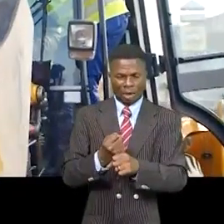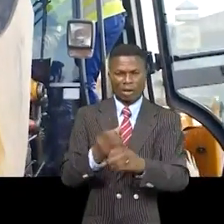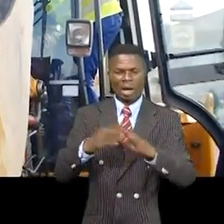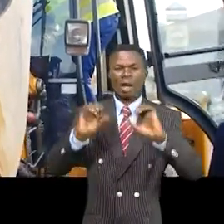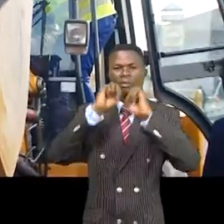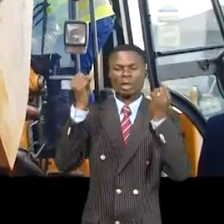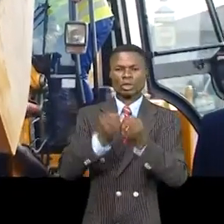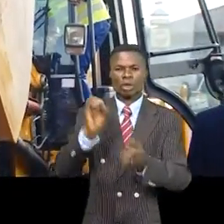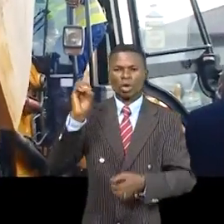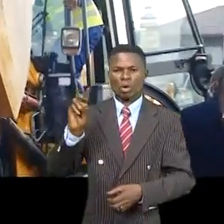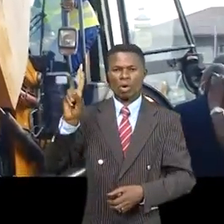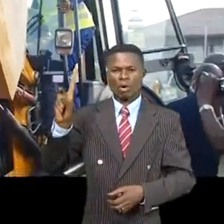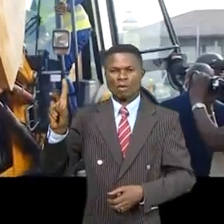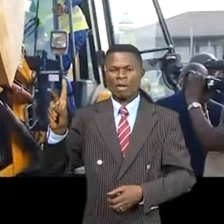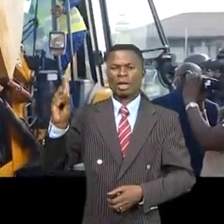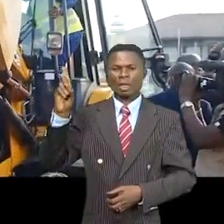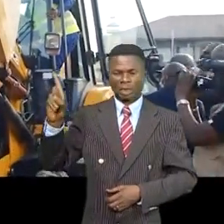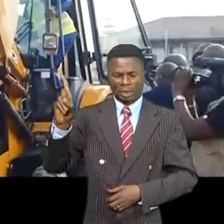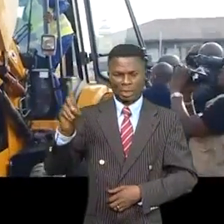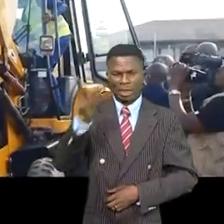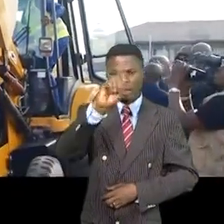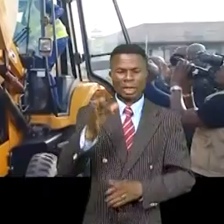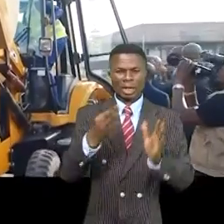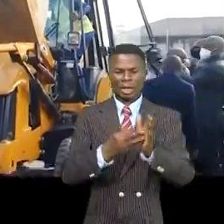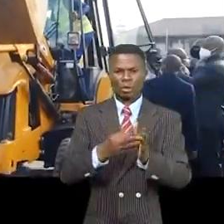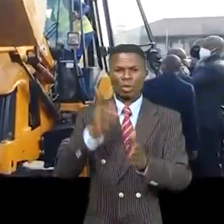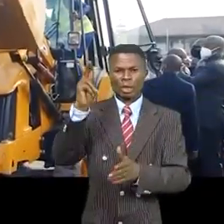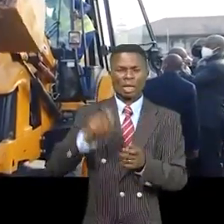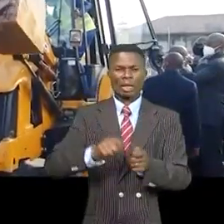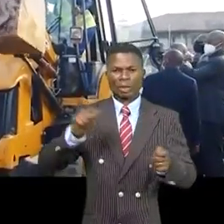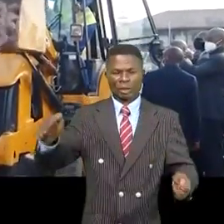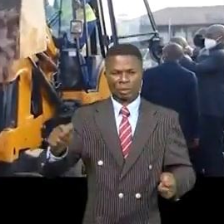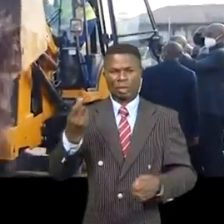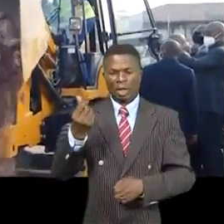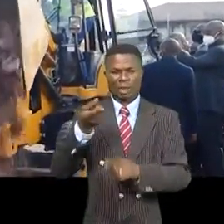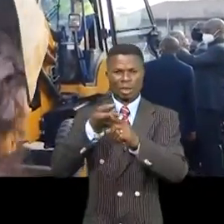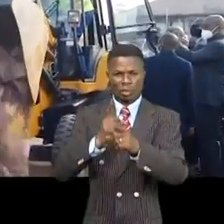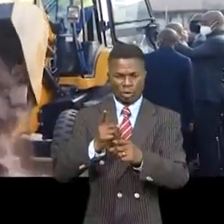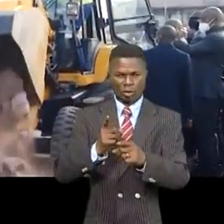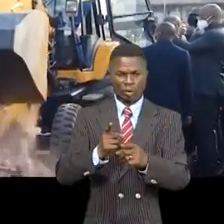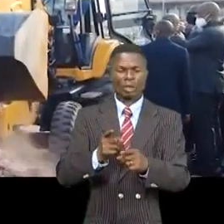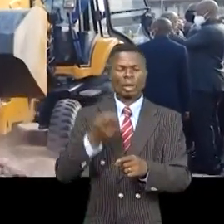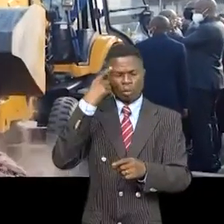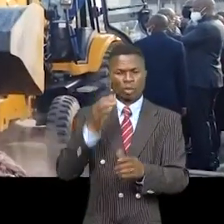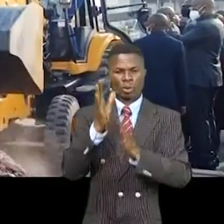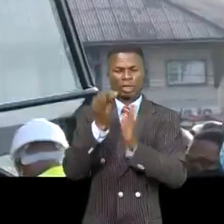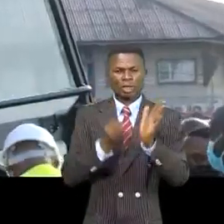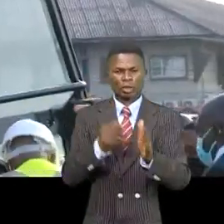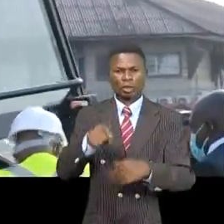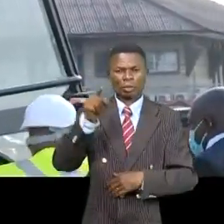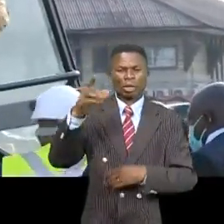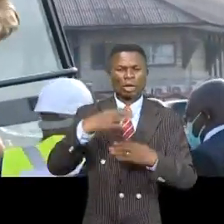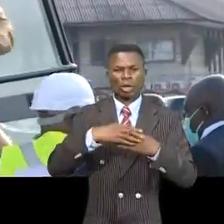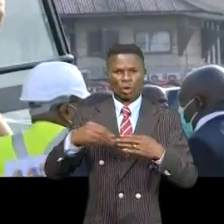réaliser 13 de 26 kilomètres prévus dans ce projet financé par Equity Bank à hauteur de 18 millions de dollars. Le